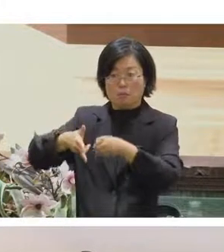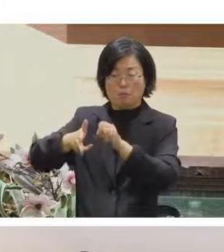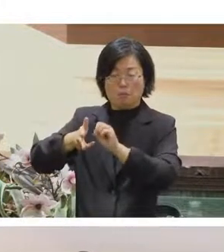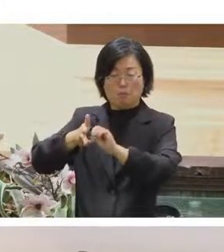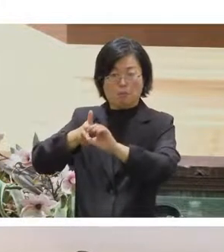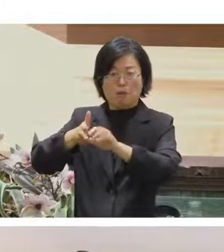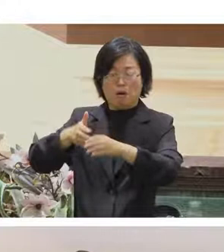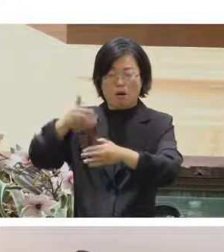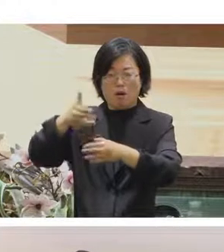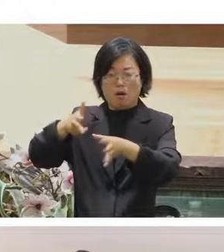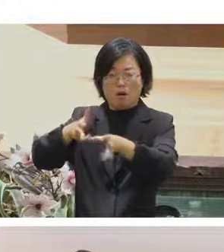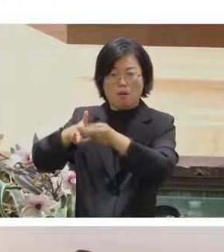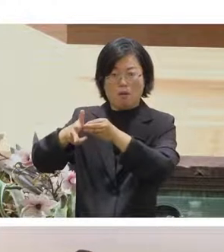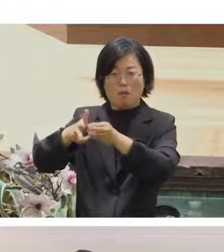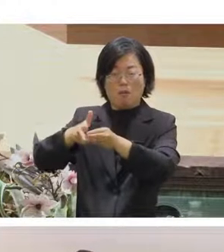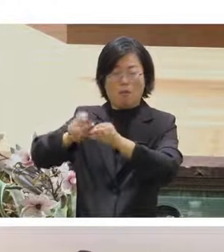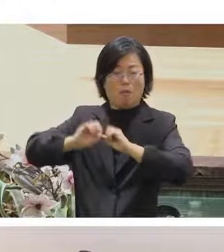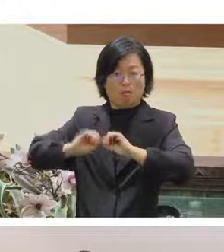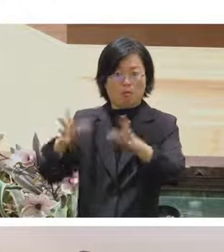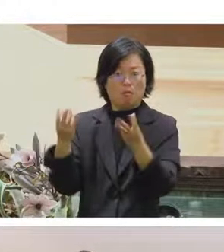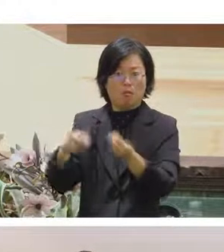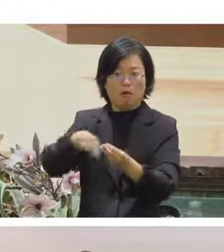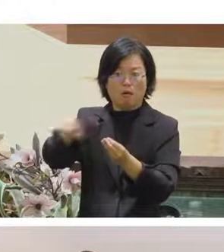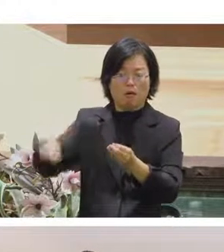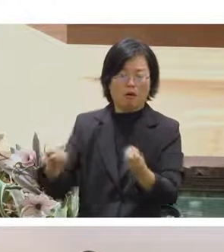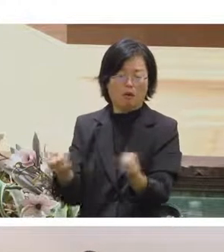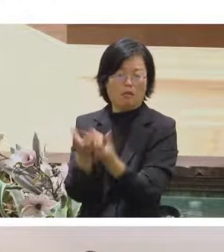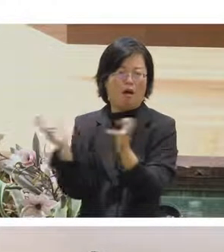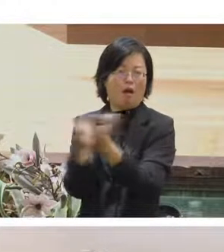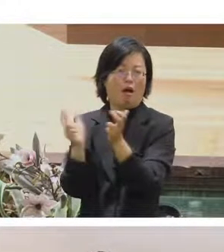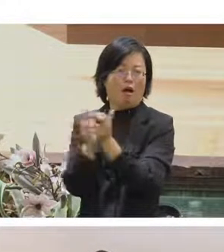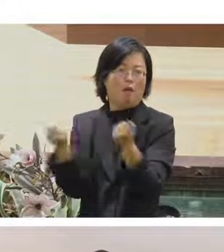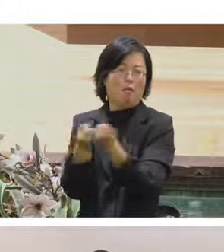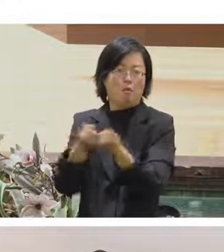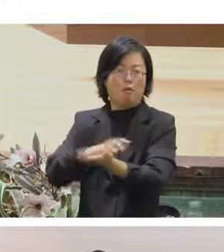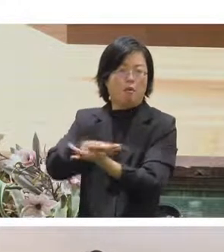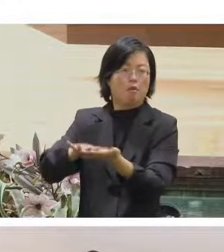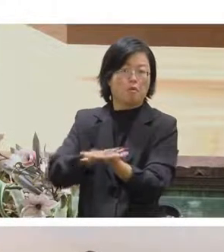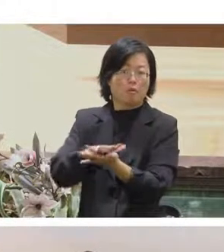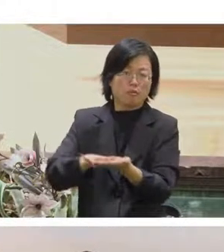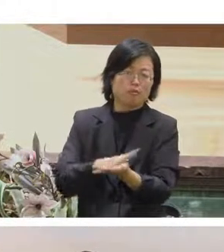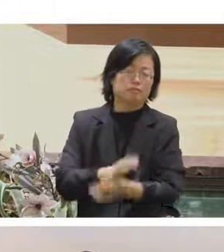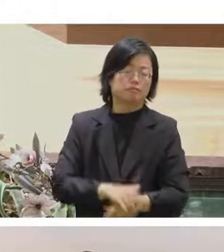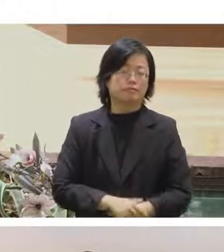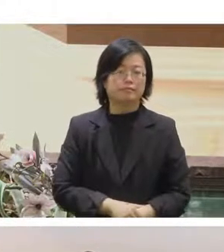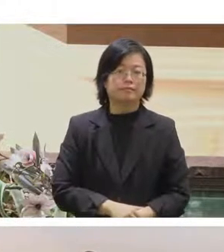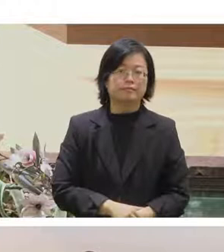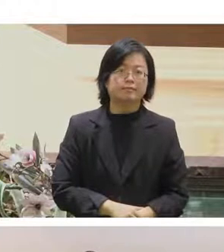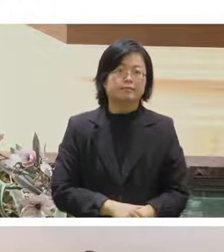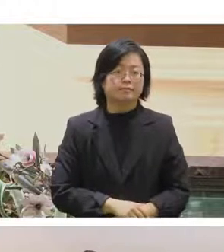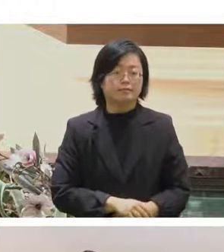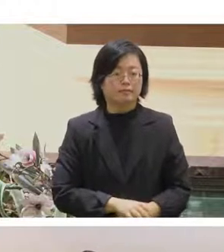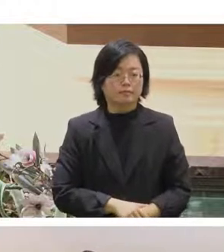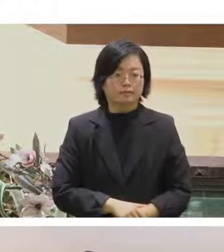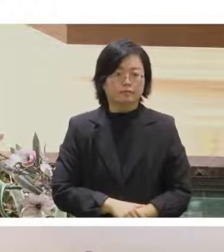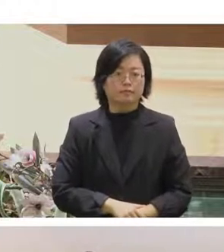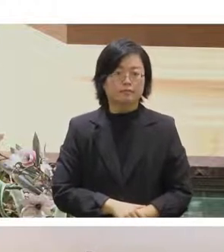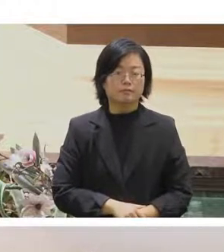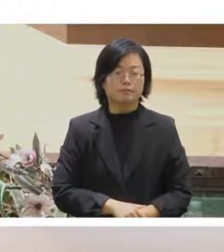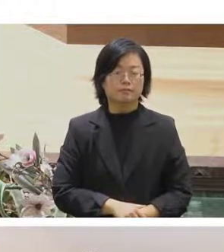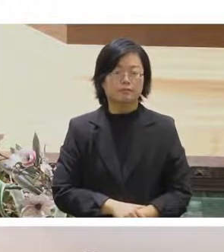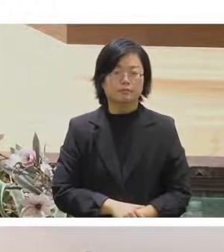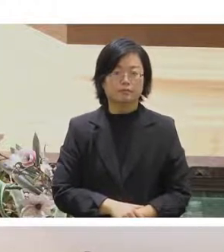為什麼我會需要一套降低混亂促進溝通的系統呢就說online是一個solution那這是因為我們可以